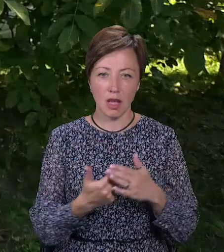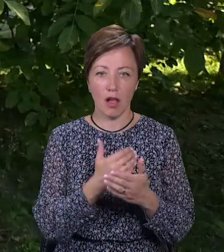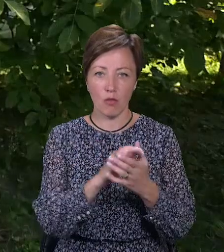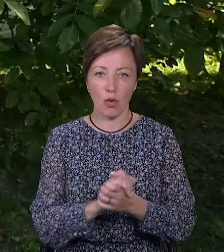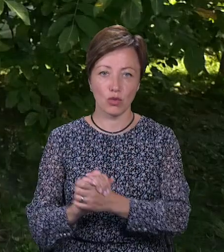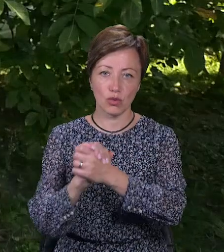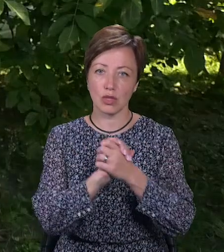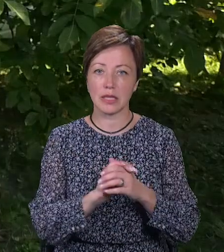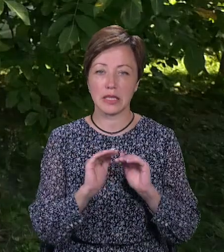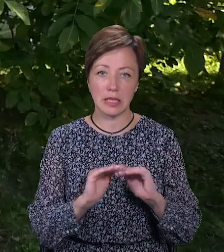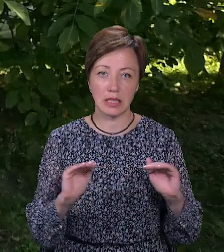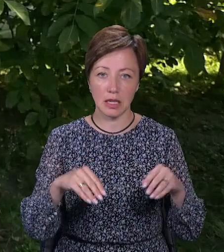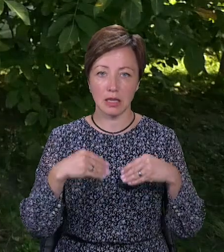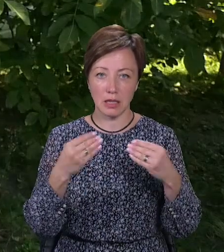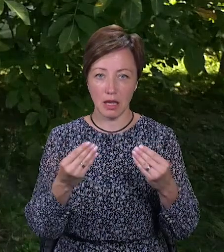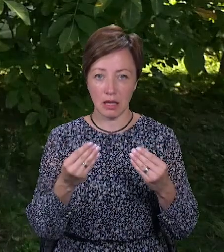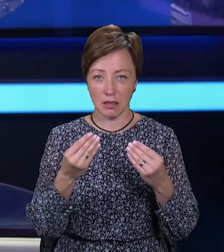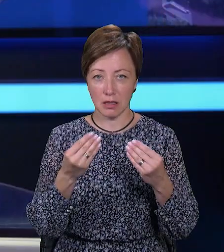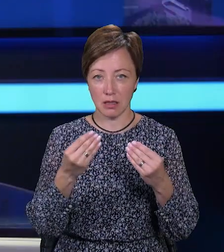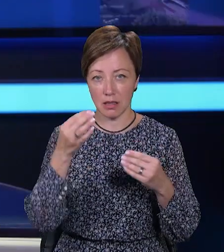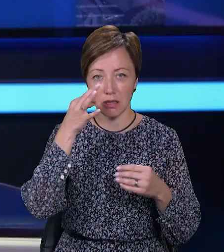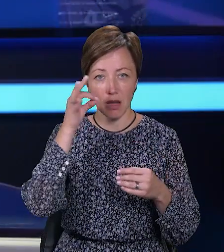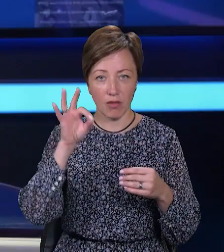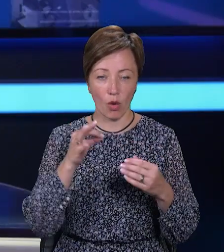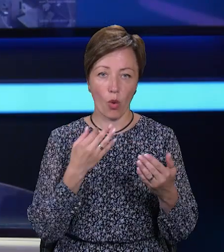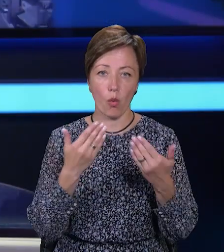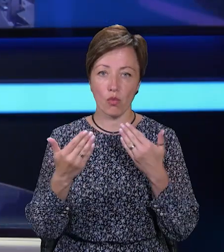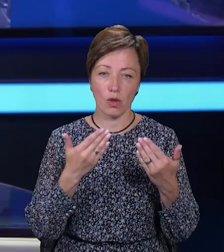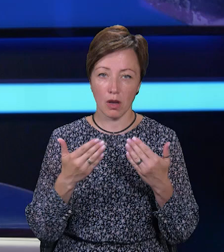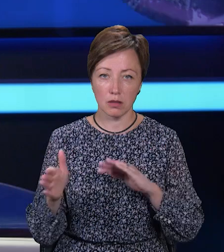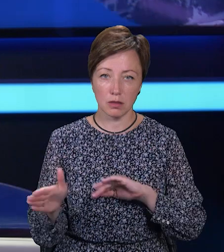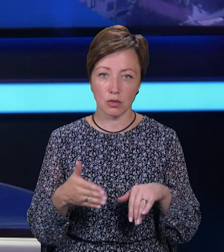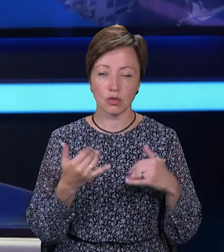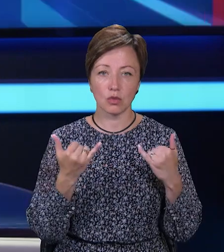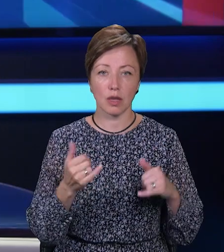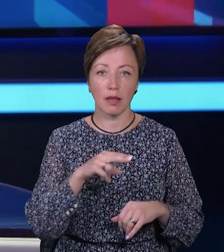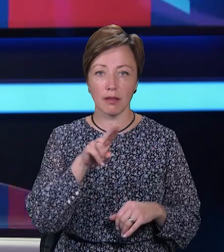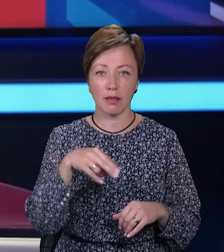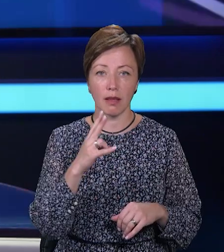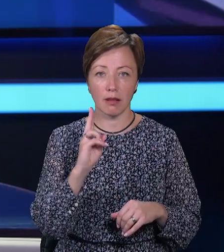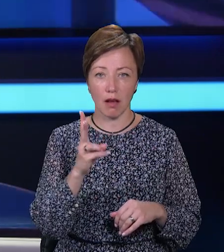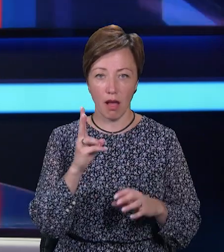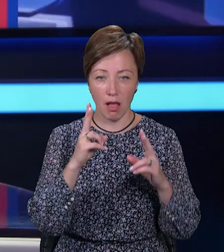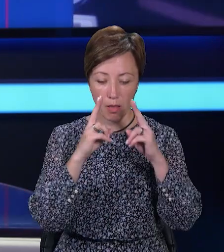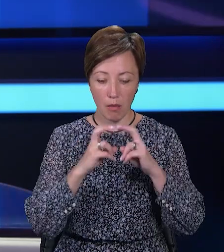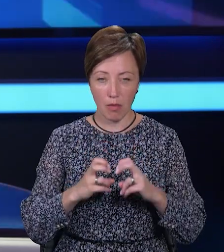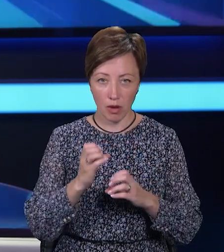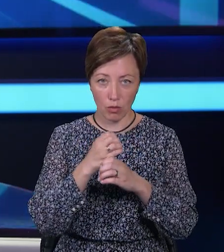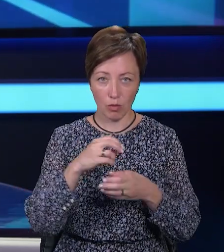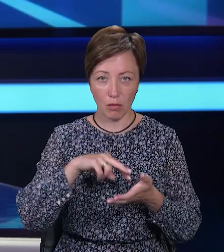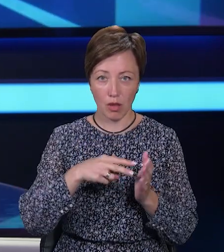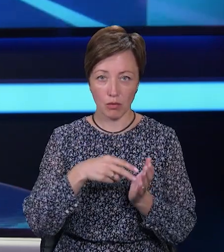дітей, дати їм ці навики комунікації. Сучасну ДНК-лабораторію планують придбати в